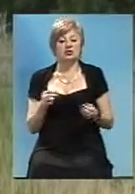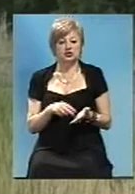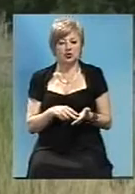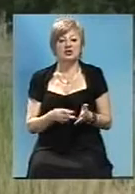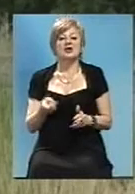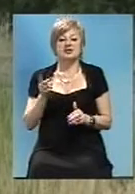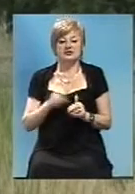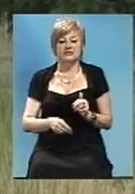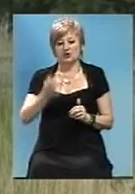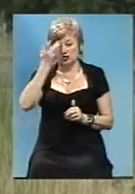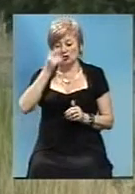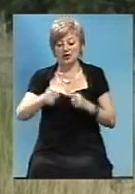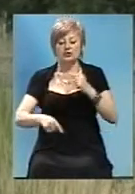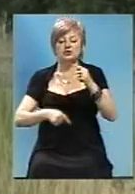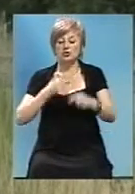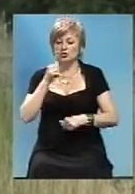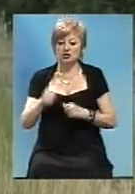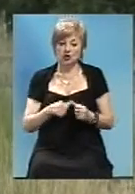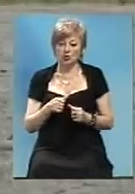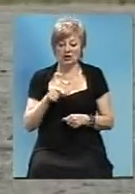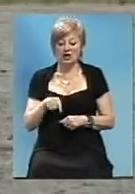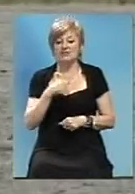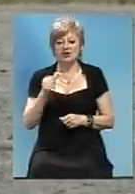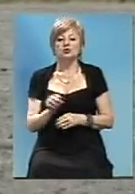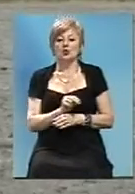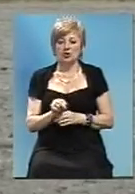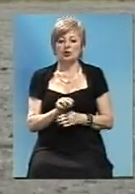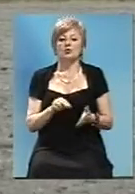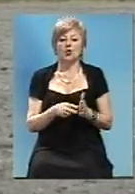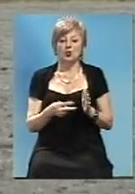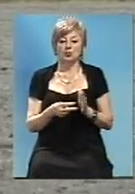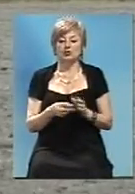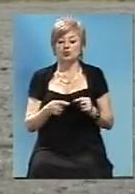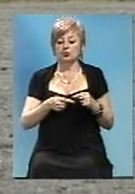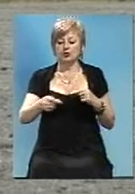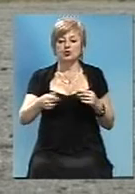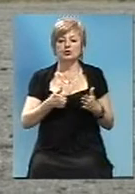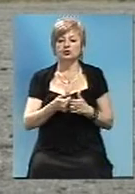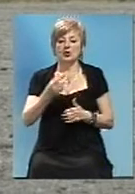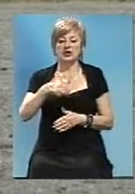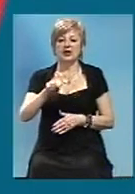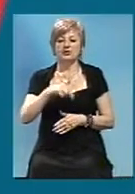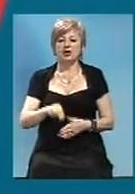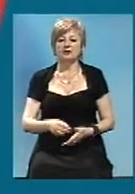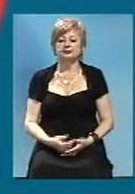планується влітку наступного року. Цьогоріч ремонтники планують працювати до грудня включно.